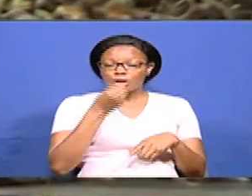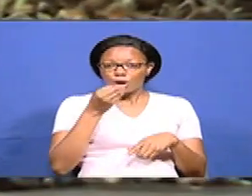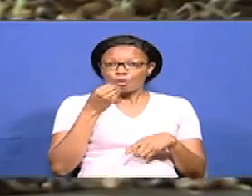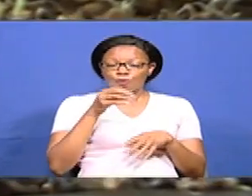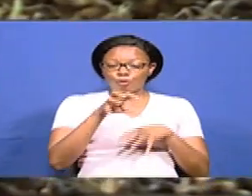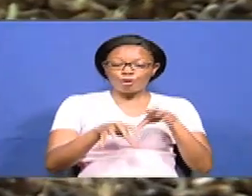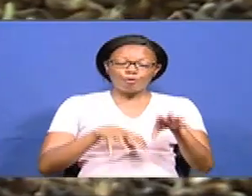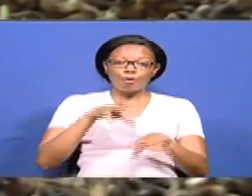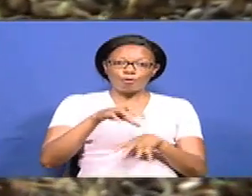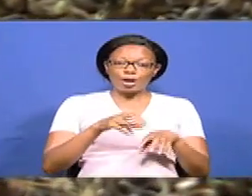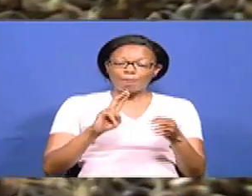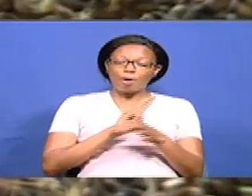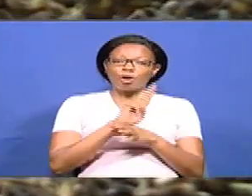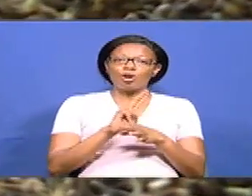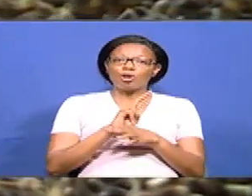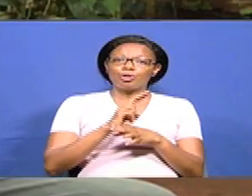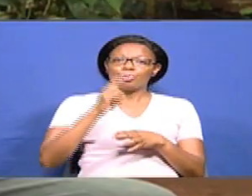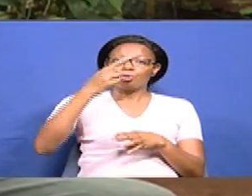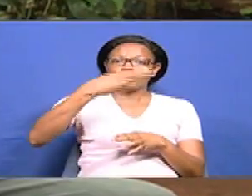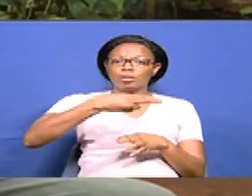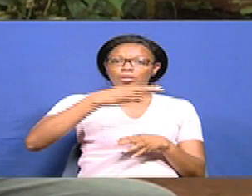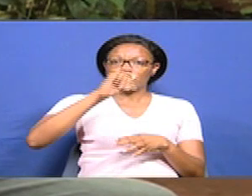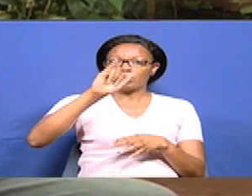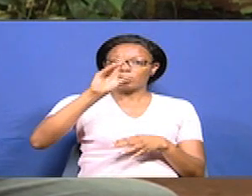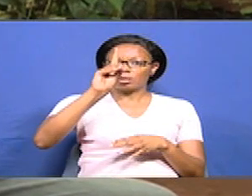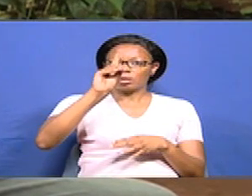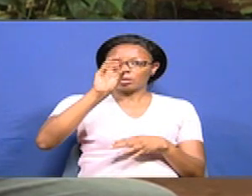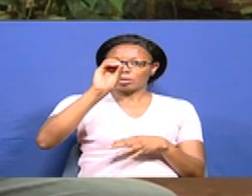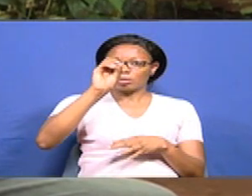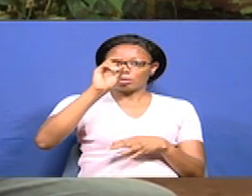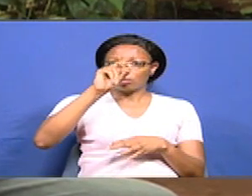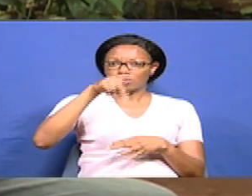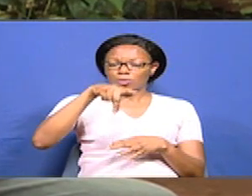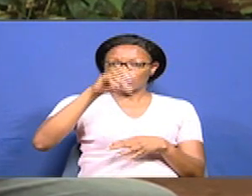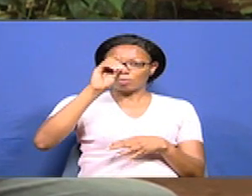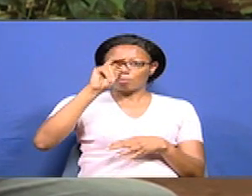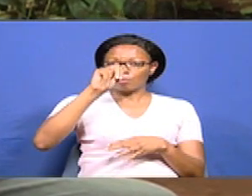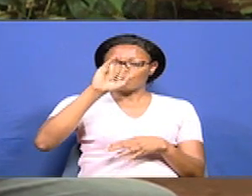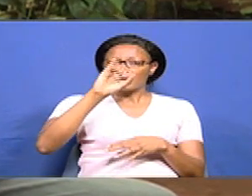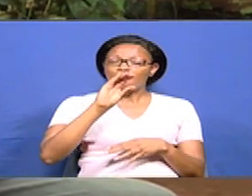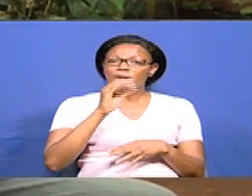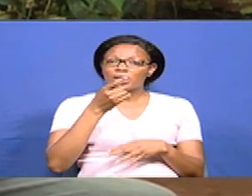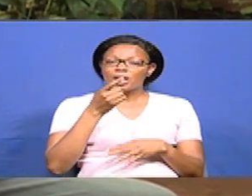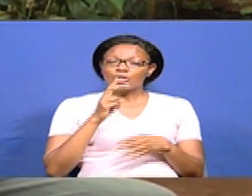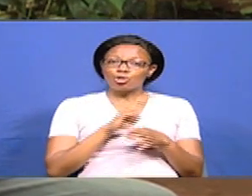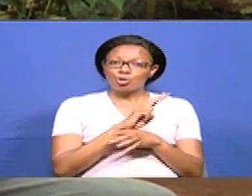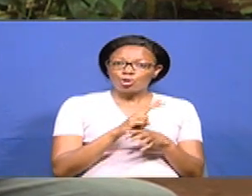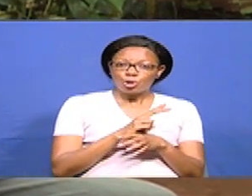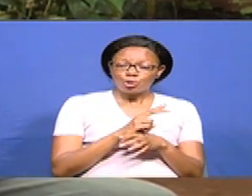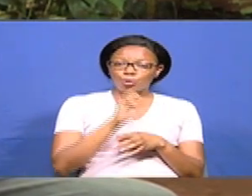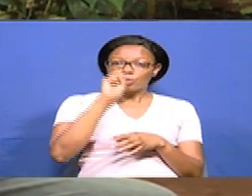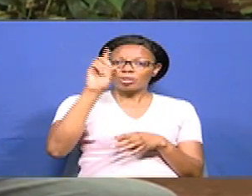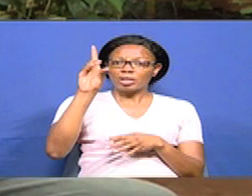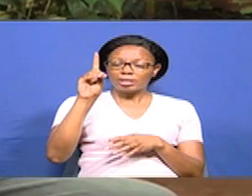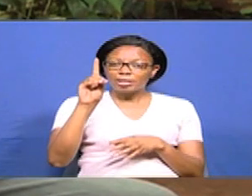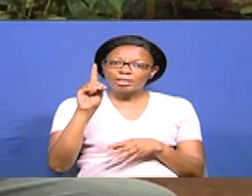ndivyo anabyokuza chakula cha mifugo. In terms of the fodder, fodder inatumia nga barley seeds. Asa uneka barley seeds kwa